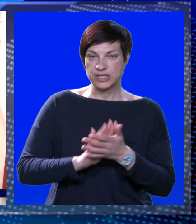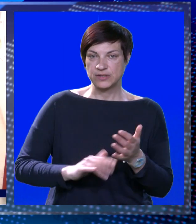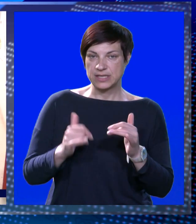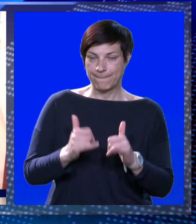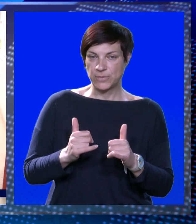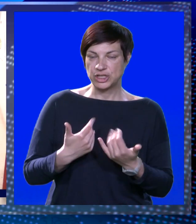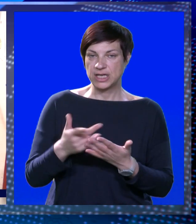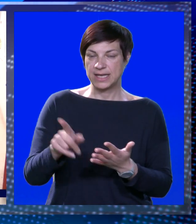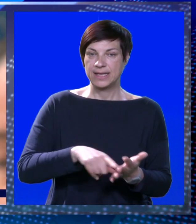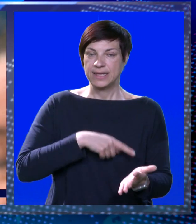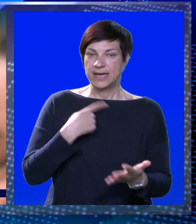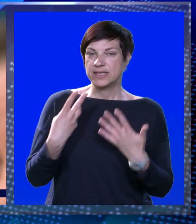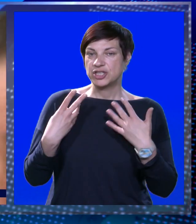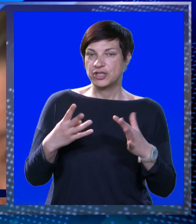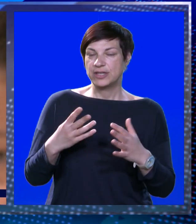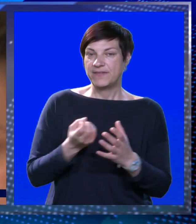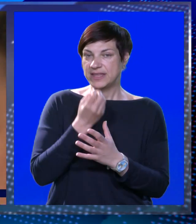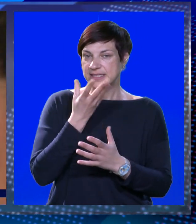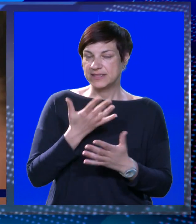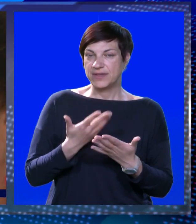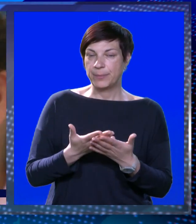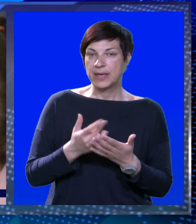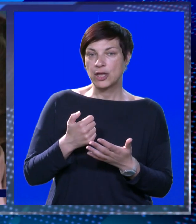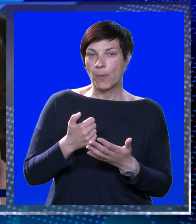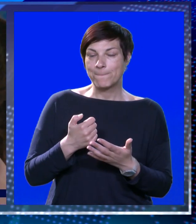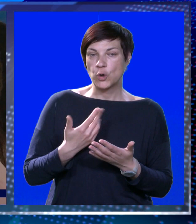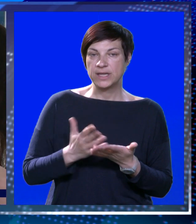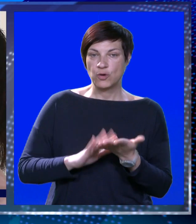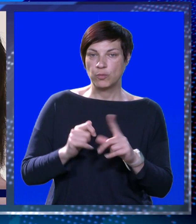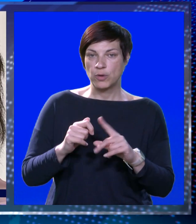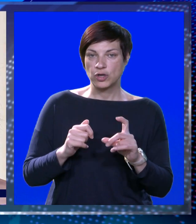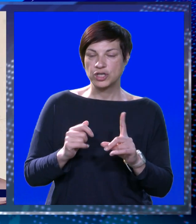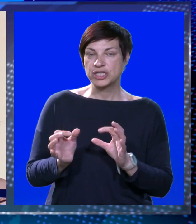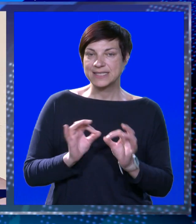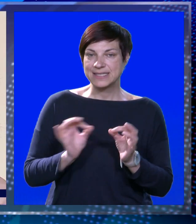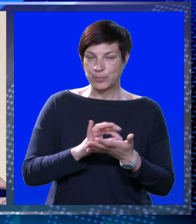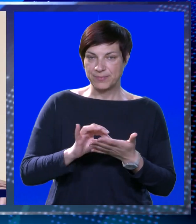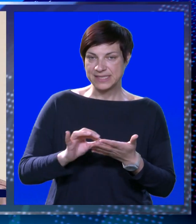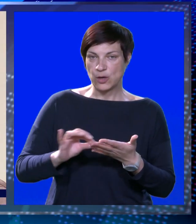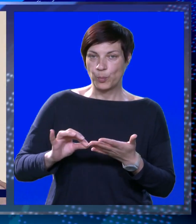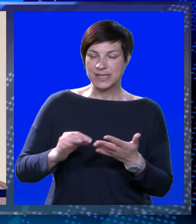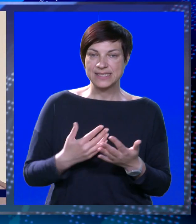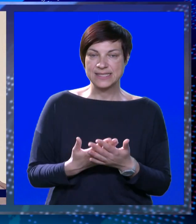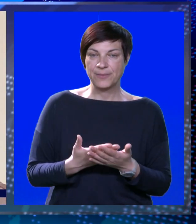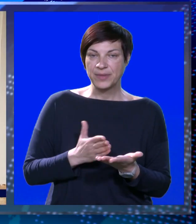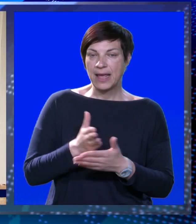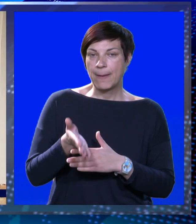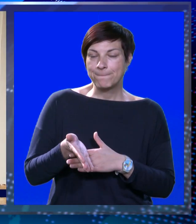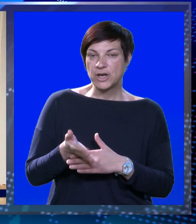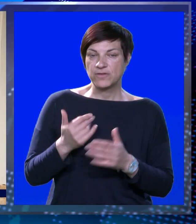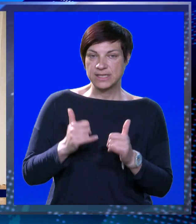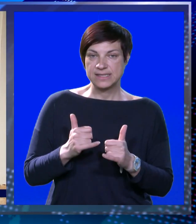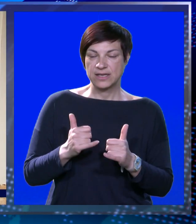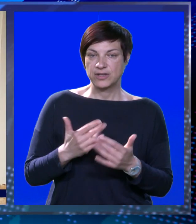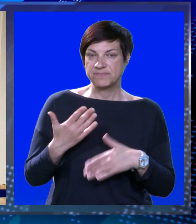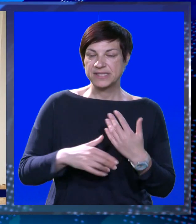službeno započele danas, a trajat će do 19. svibnja do podne. U Mokošici spremni za upise. Provode